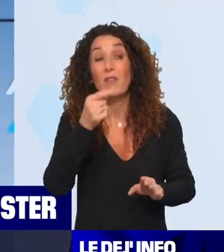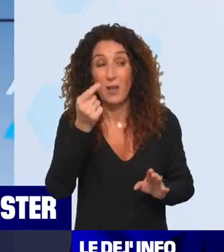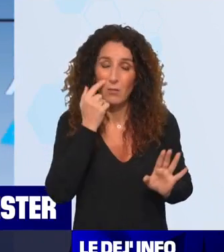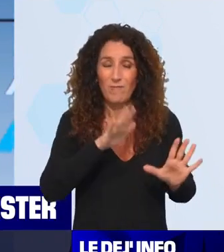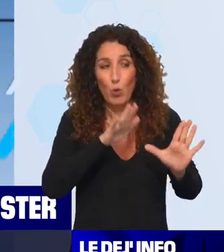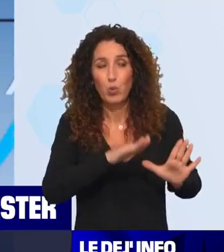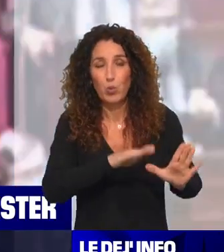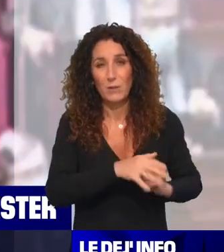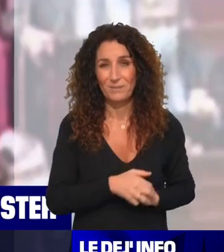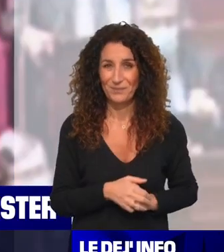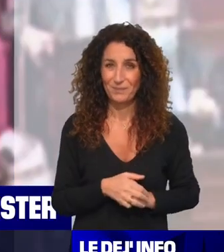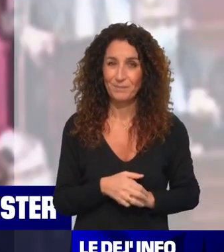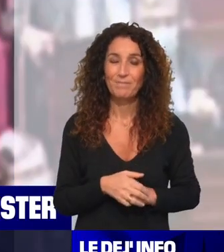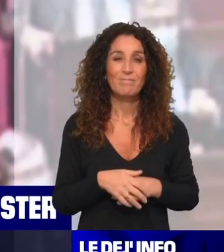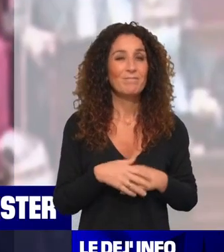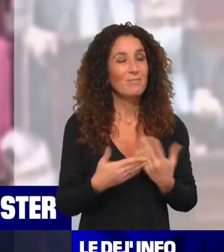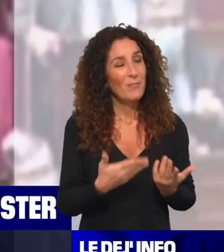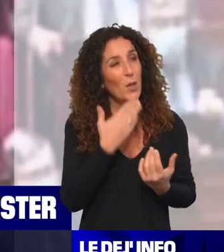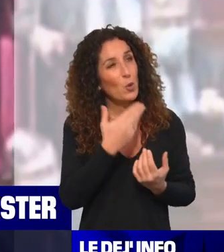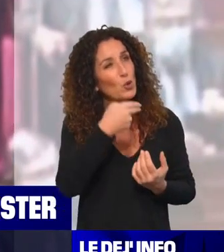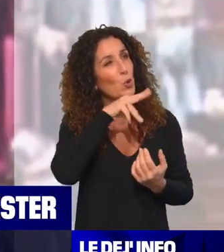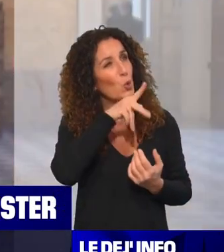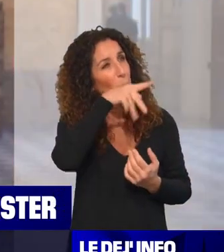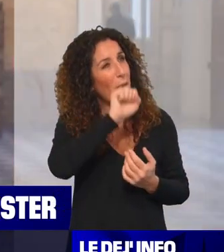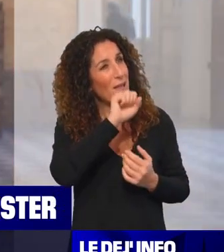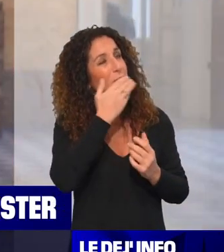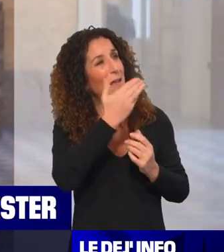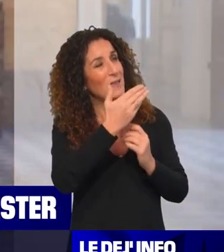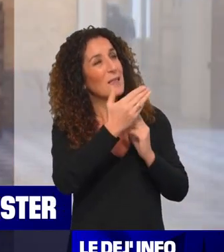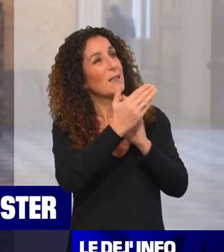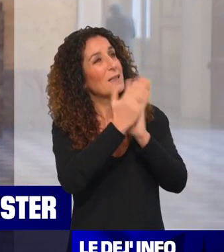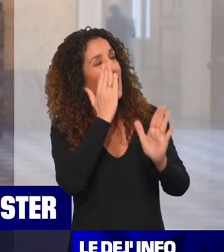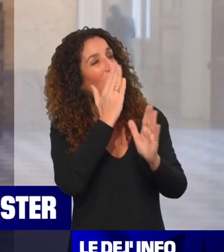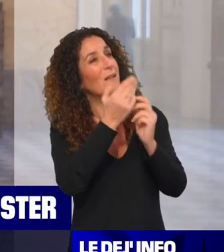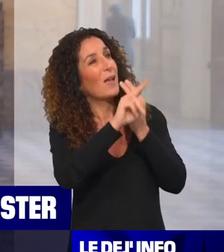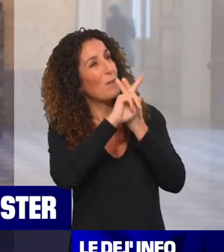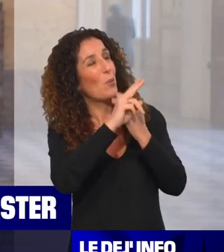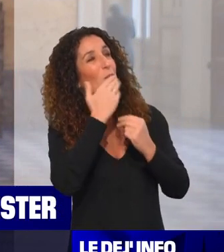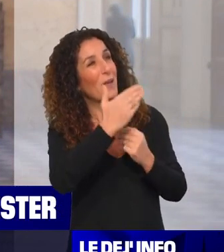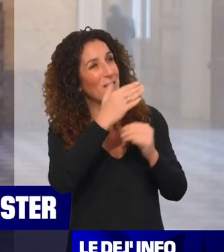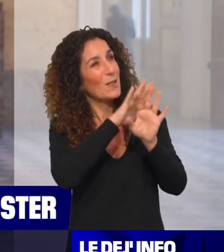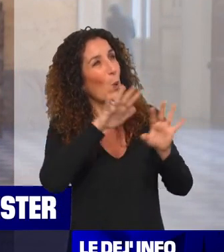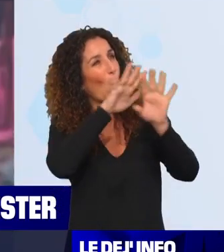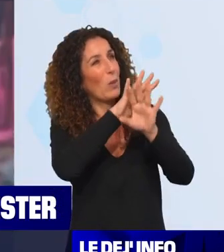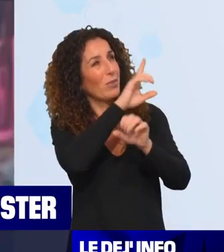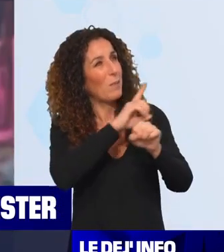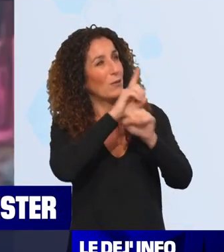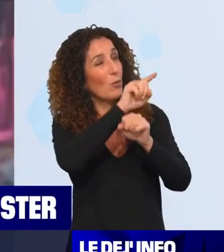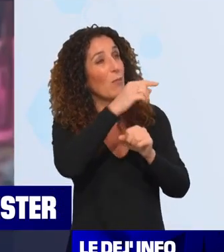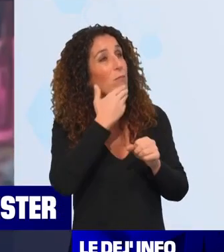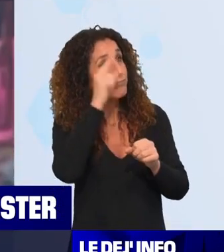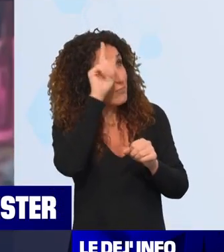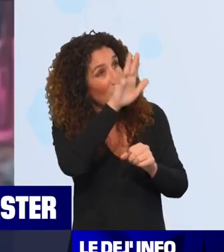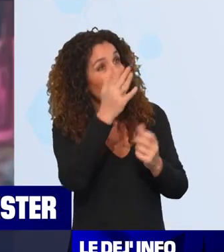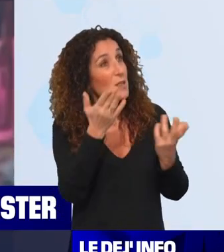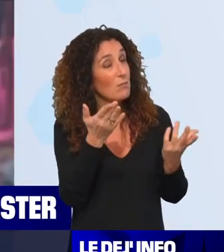Ils sont là. Bonjour, Marie-Charlotte Garin. Merci d'être avec nous en direct, députée de l'UPS Europe Écologie-Liver du Rhône. D'abord, je voudrais avoir votre sentiment